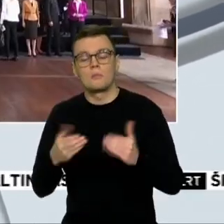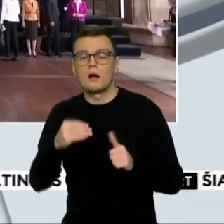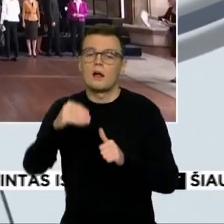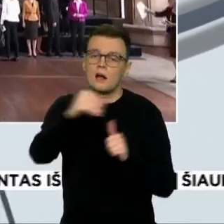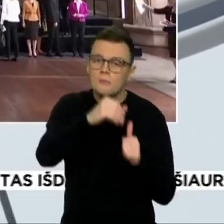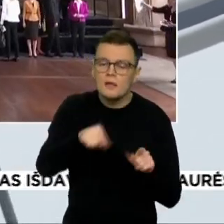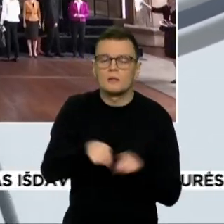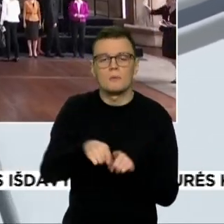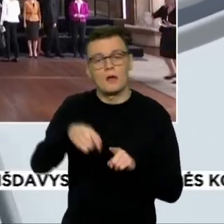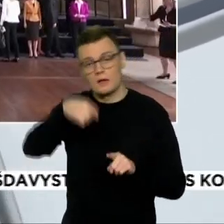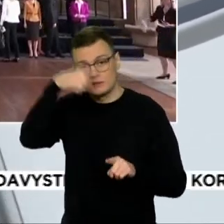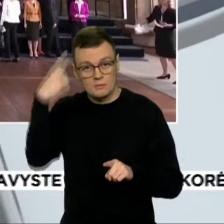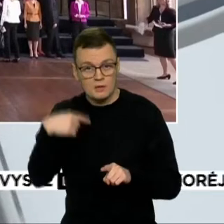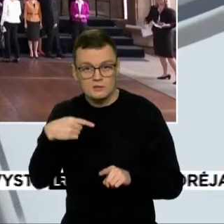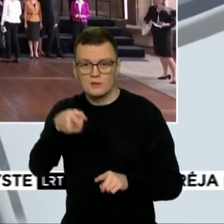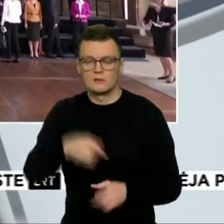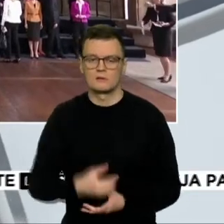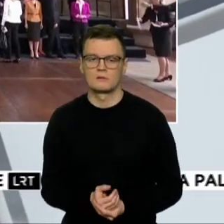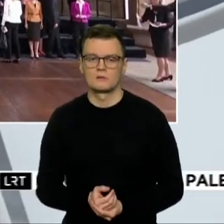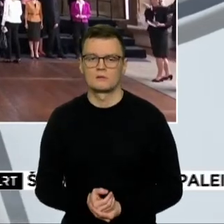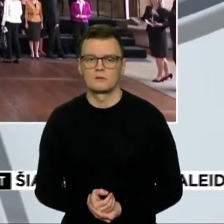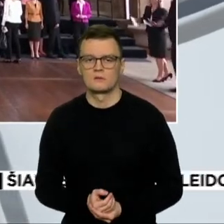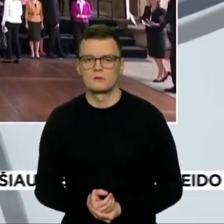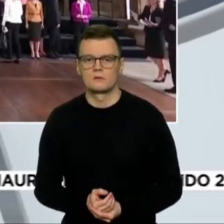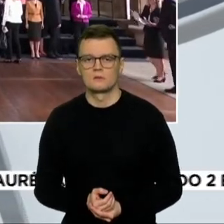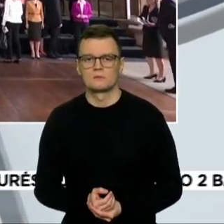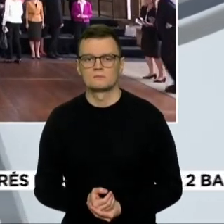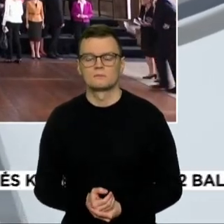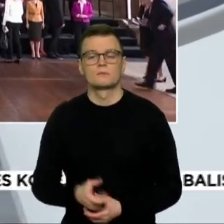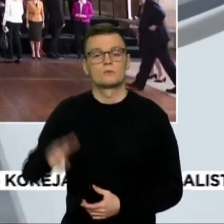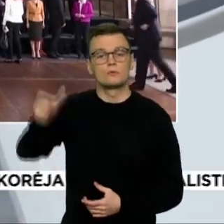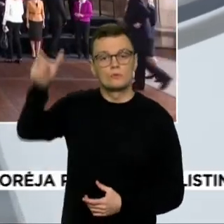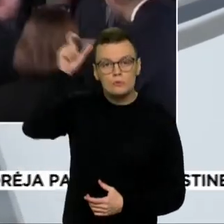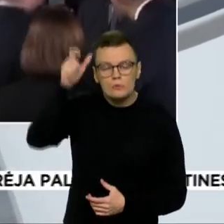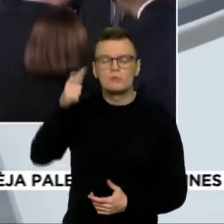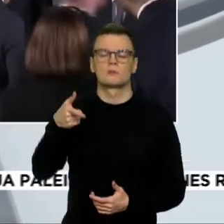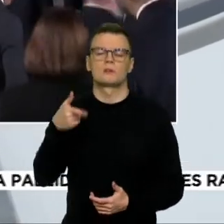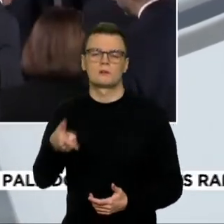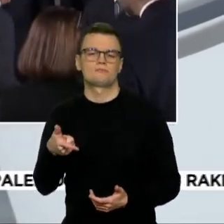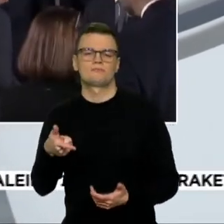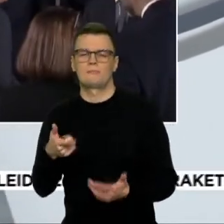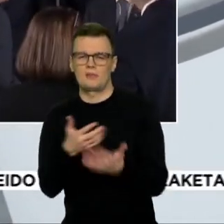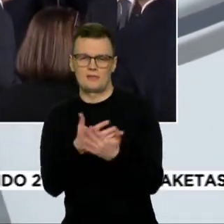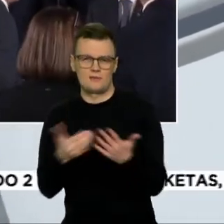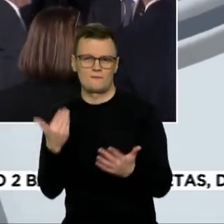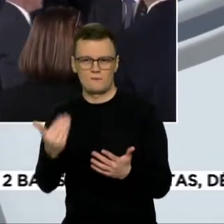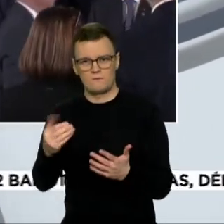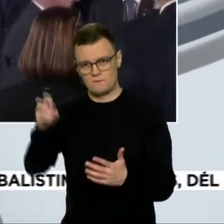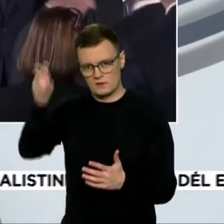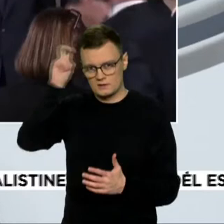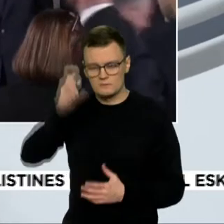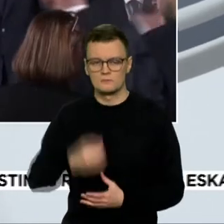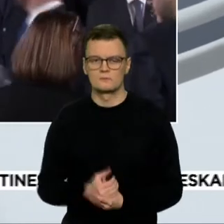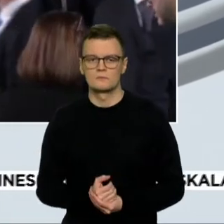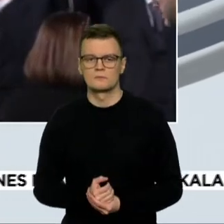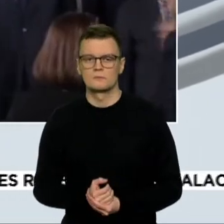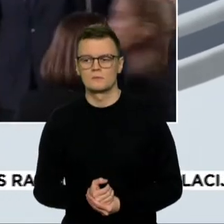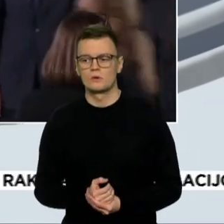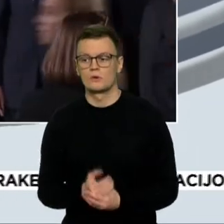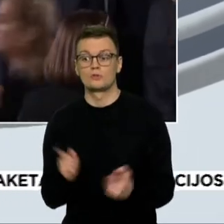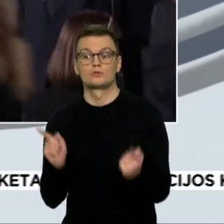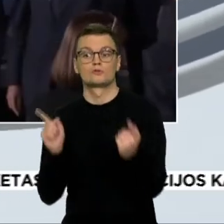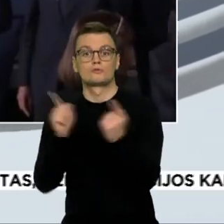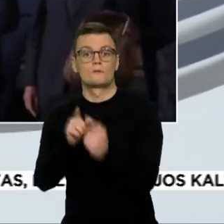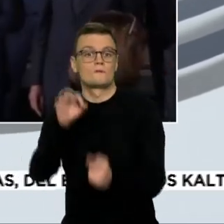Zarvaidžianas, Turkija arba Greikija ir kitos. Tai matyt, reikia pažiūrėti, kiek tokių susitikimų įvyks, kiek jie naudos atneš, kokie pareiškimai ir